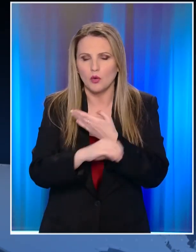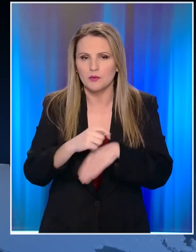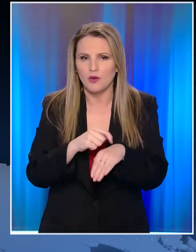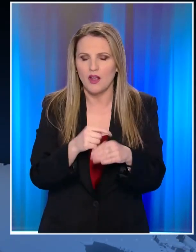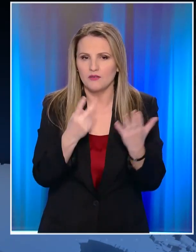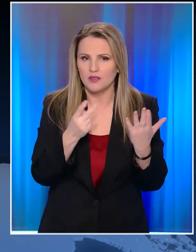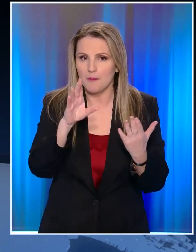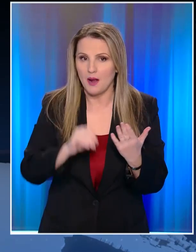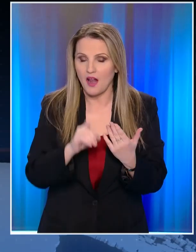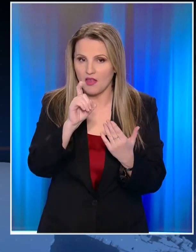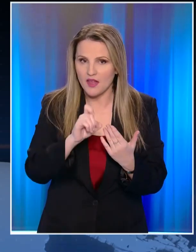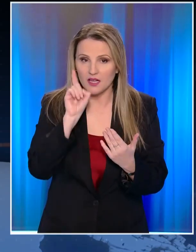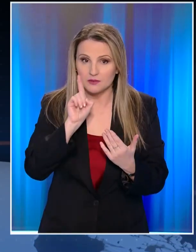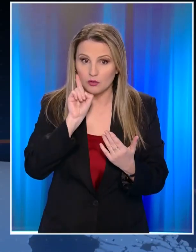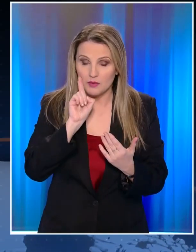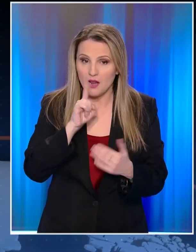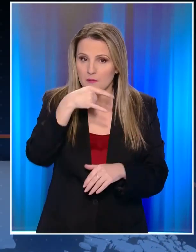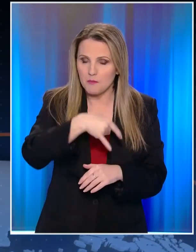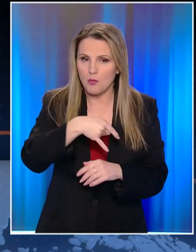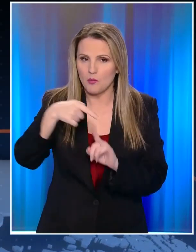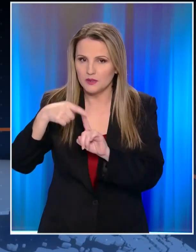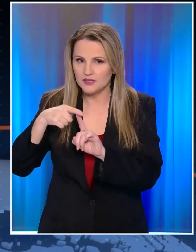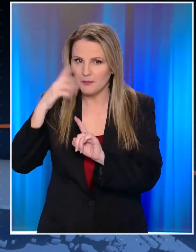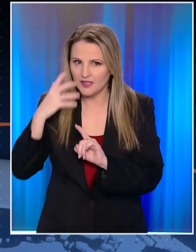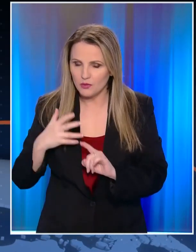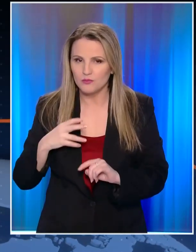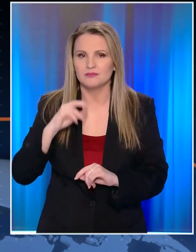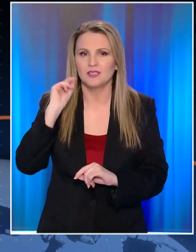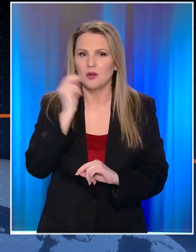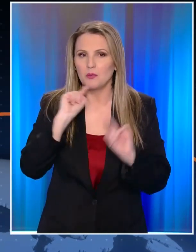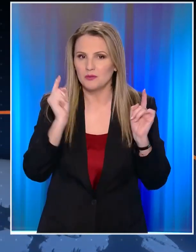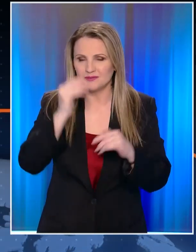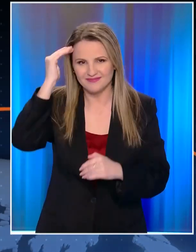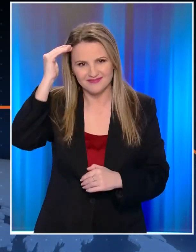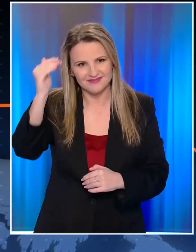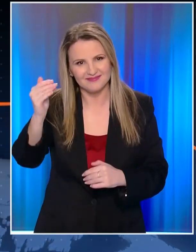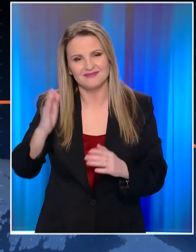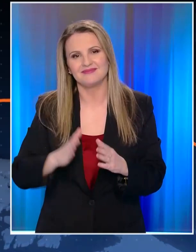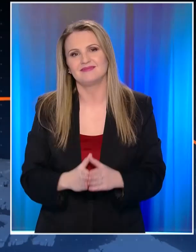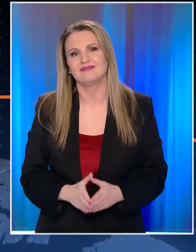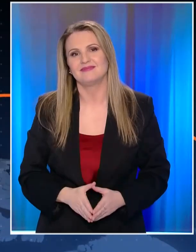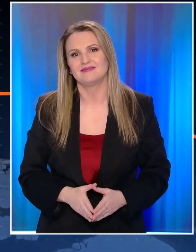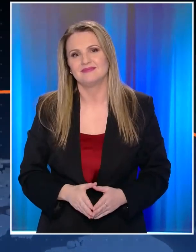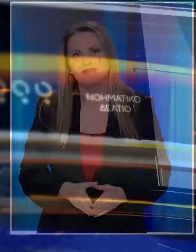στο κεντρικό δελτίο ειδήσεων του Open στις 7 παρα 10 με την Πόπη Τσαπανίδου. Καλό απόγευμα σε όλους.